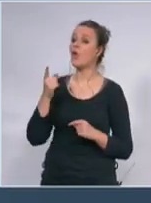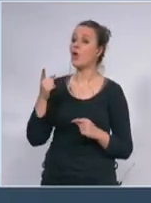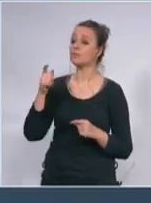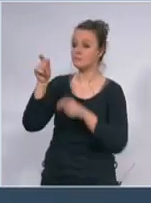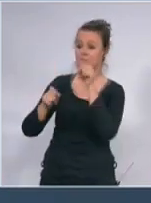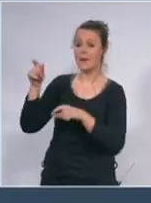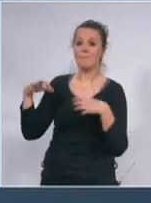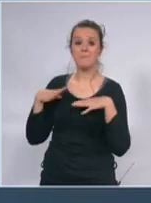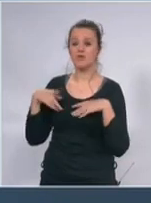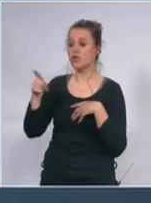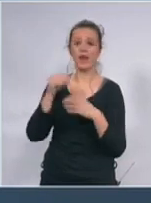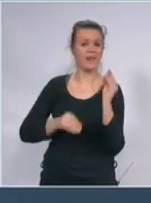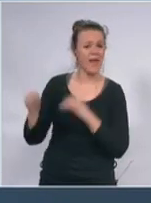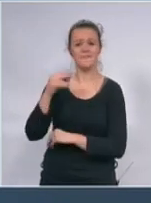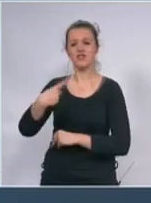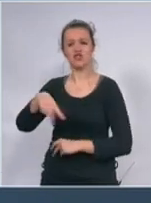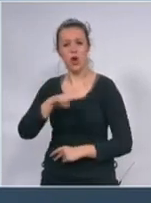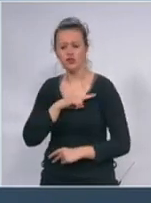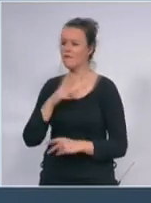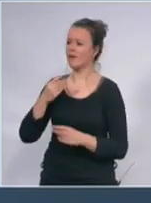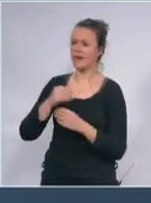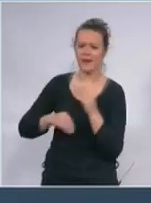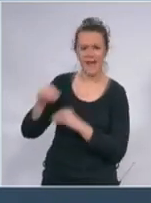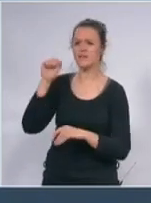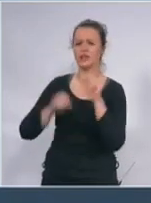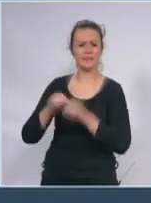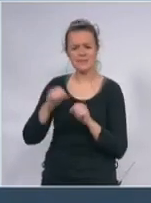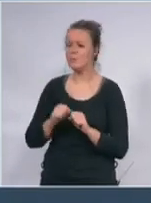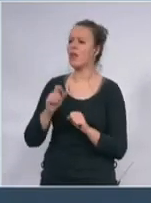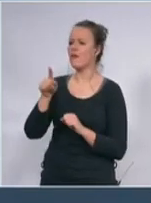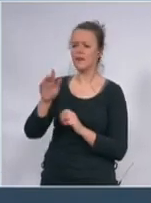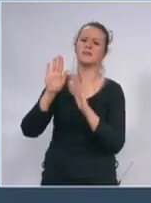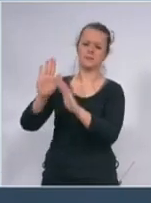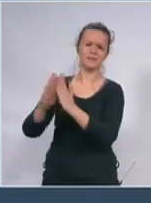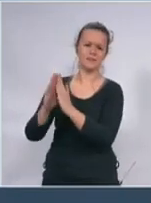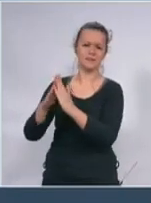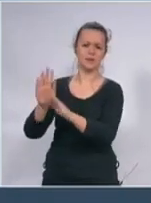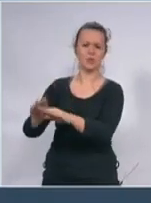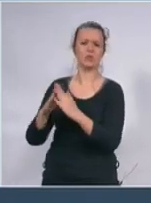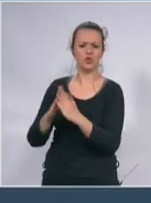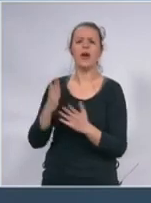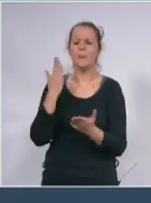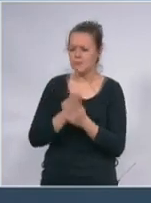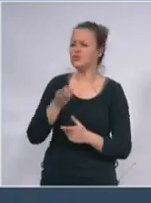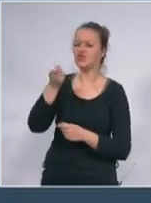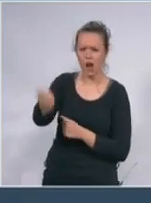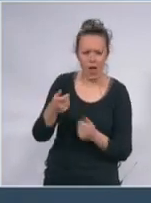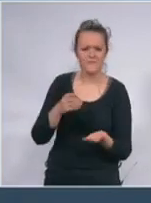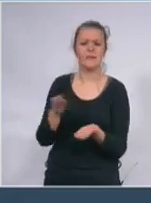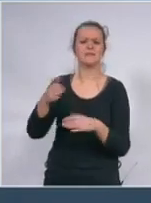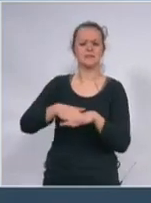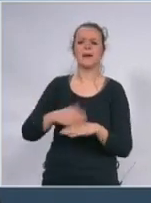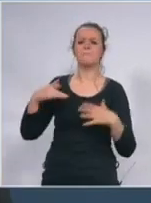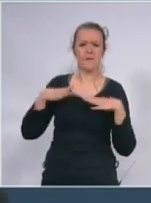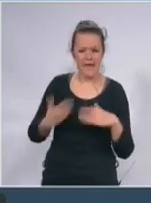budite kod kući dobit ćete novac dobit ćete i od penzije dobit ćete i od pomoći naše dobit ćete i od nove